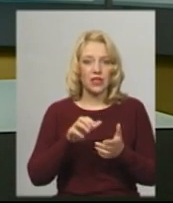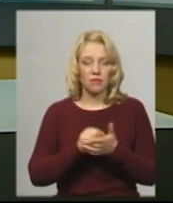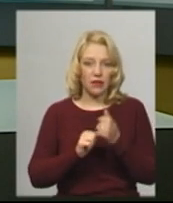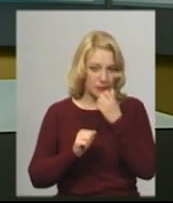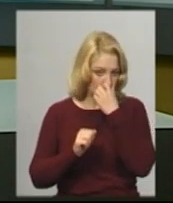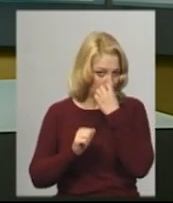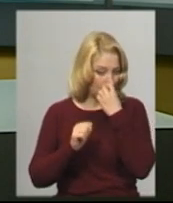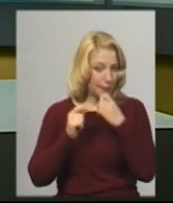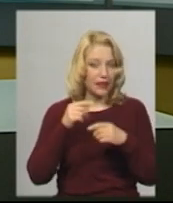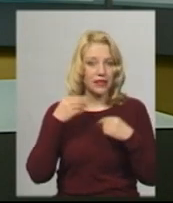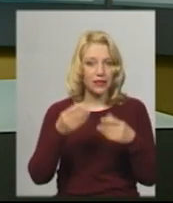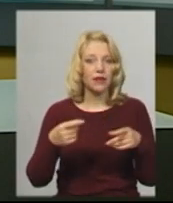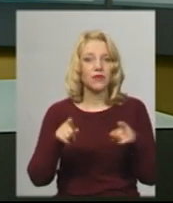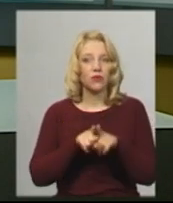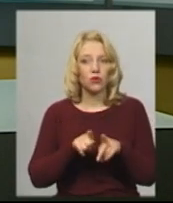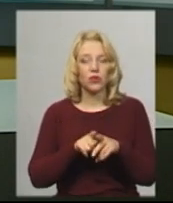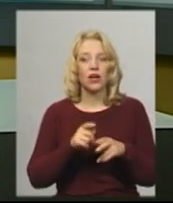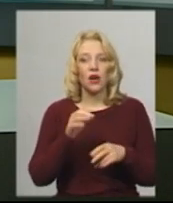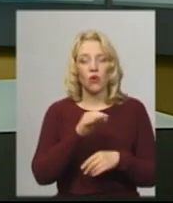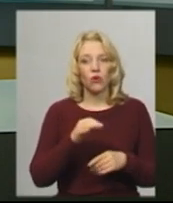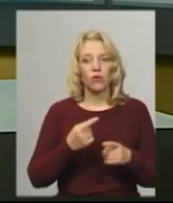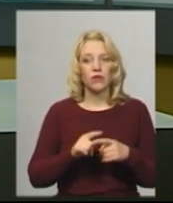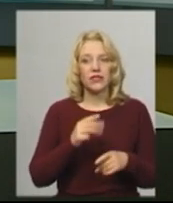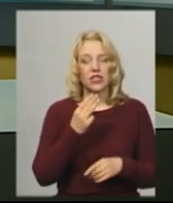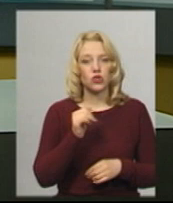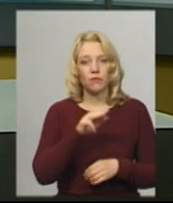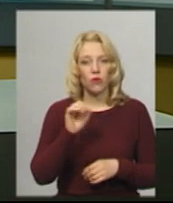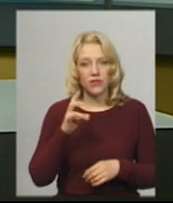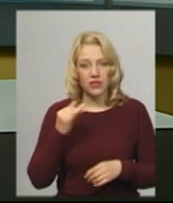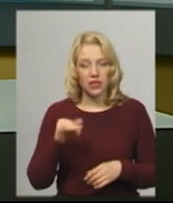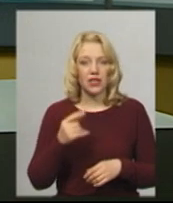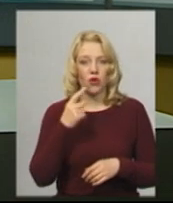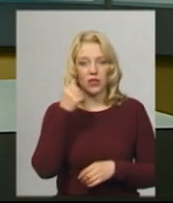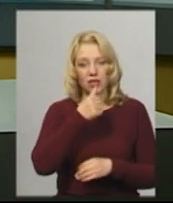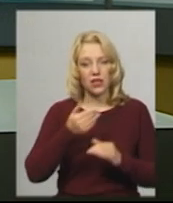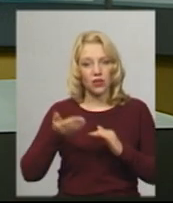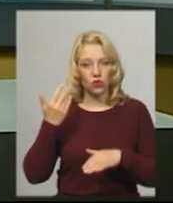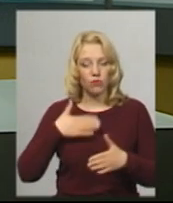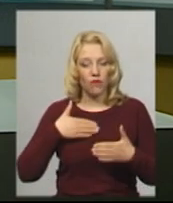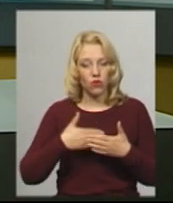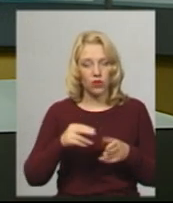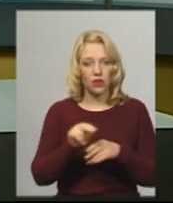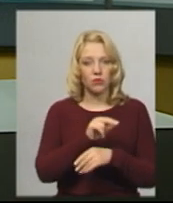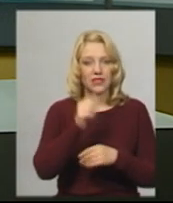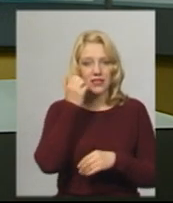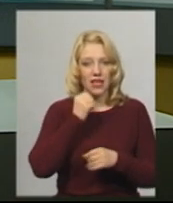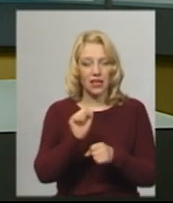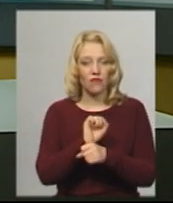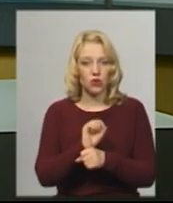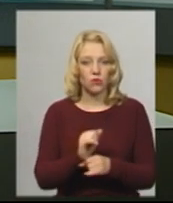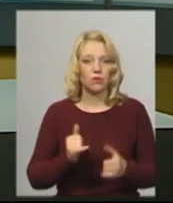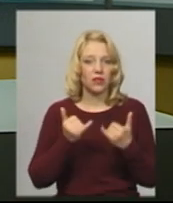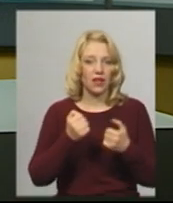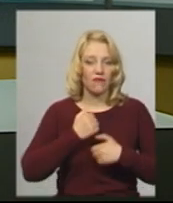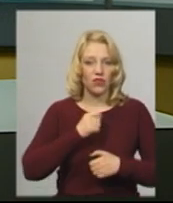такої допомоги жителі області. За словами Володимира Шрубковського, понад рік тому волонтери з городка ремонтували старі автівки для військових